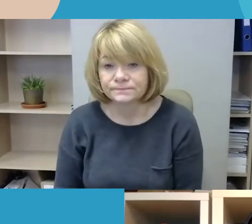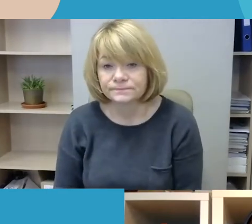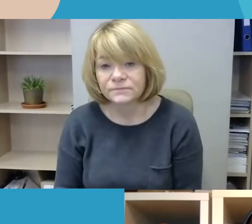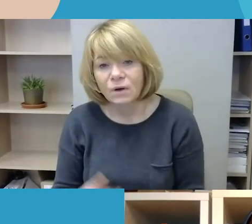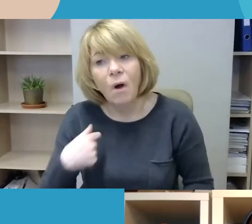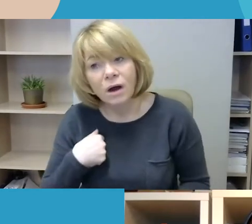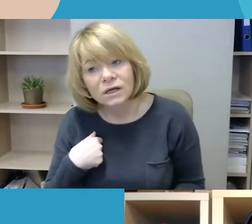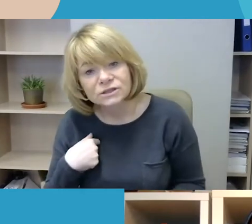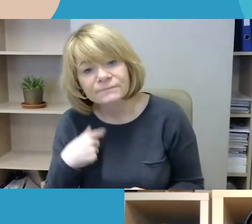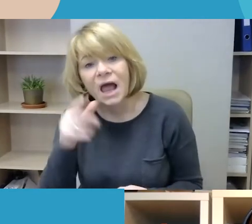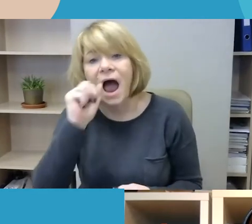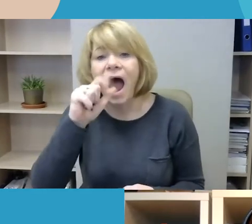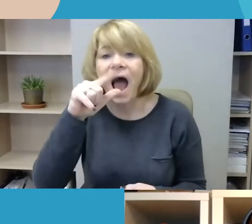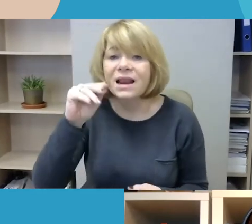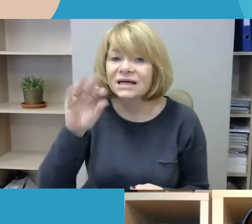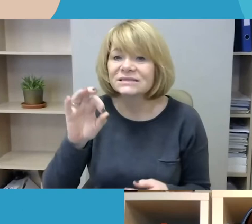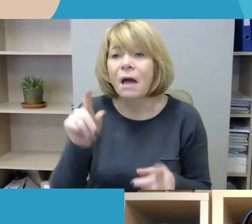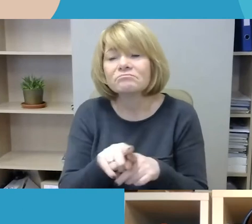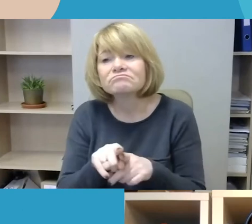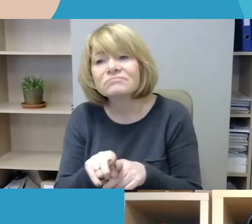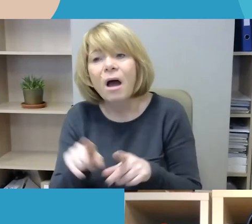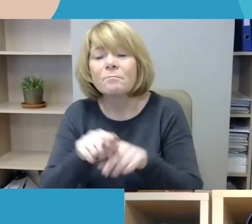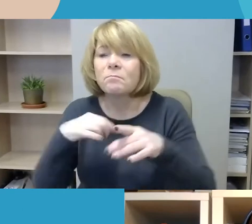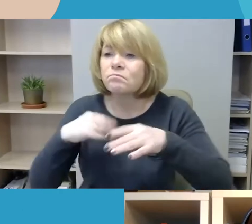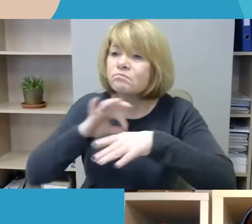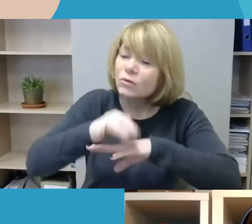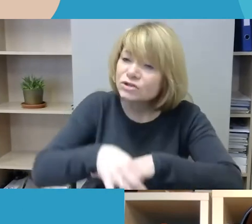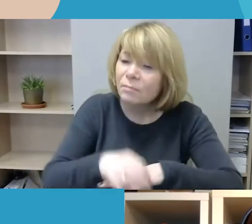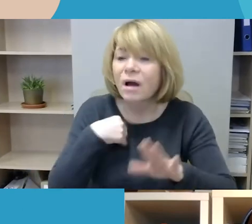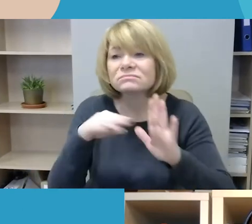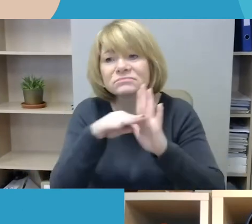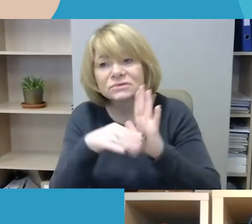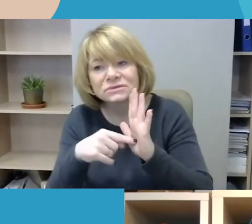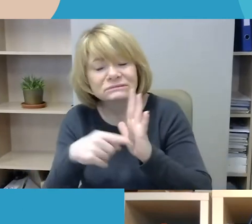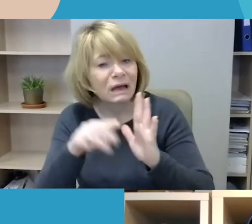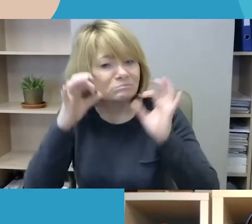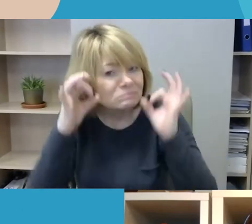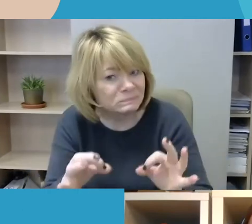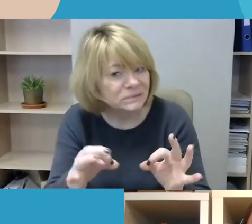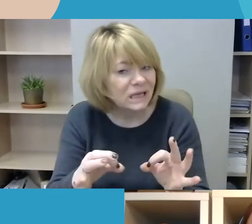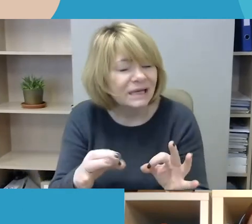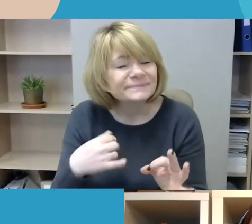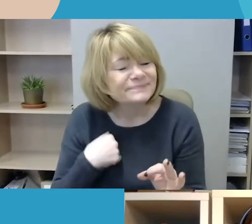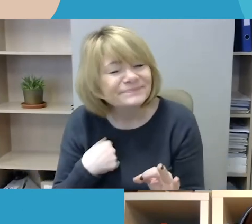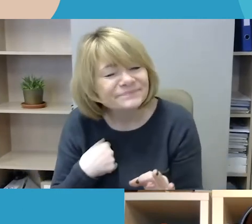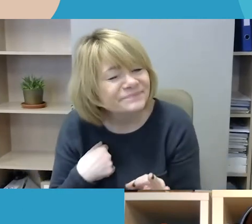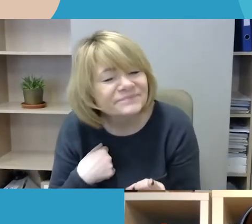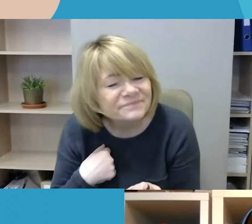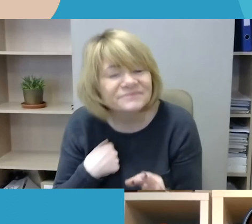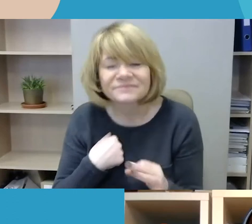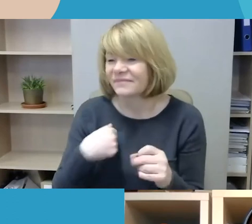kad pas mus yra viskas tvarkuoju su baudžiamoji kodeksų, kuris reglamentuoja neapykantos nusikaltimus. Ir čia mačiau kaip tik, kad